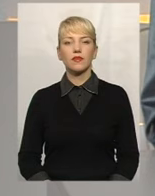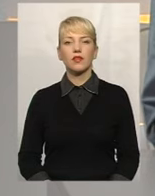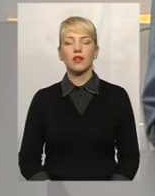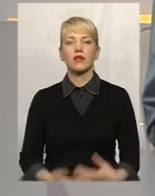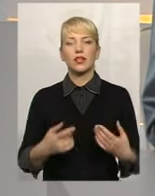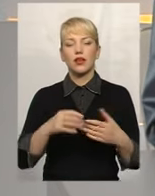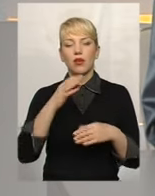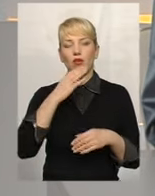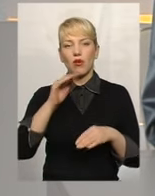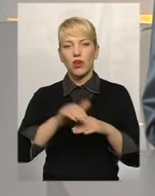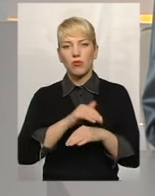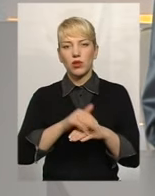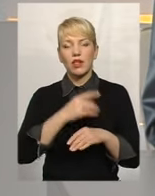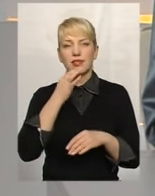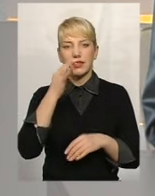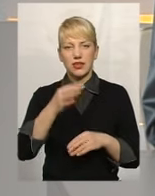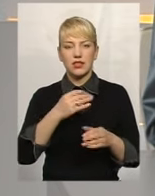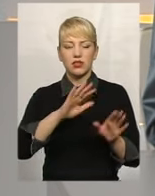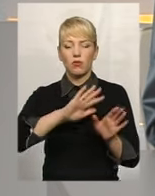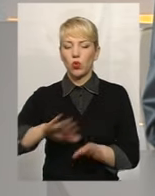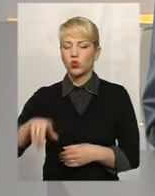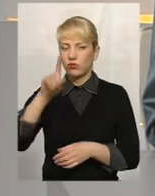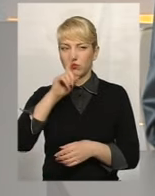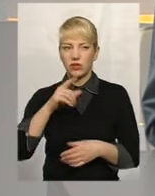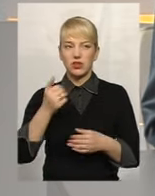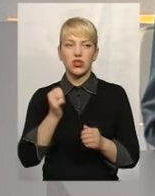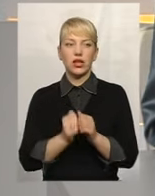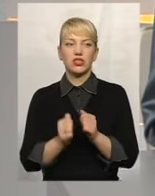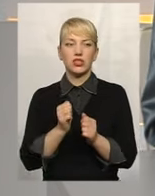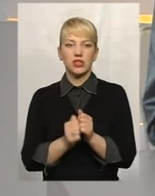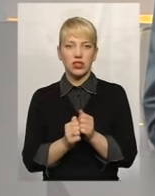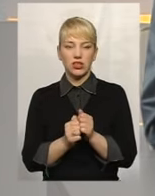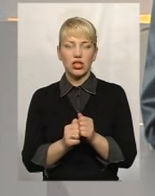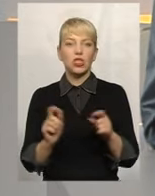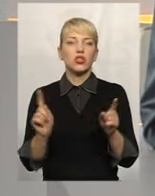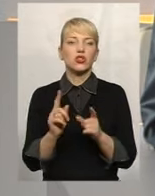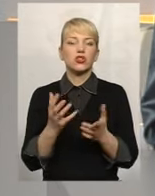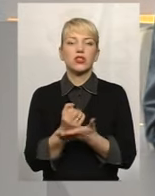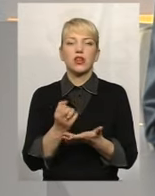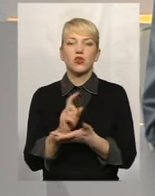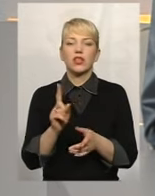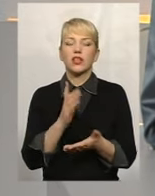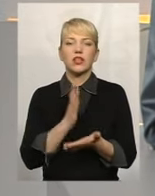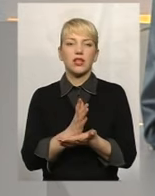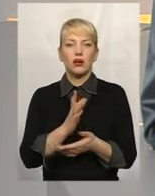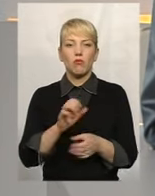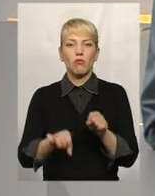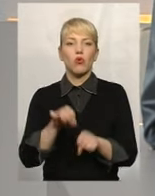пройшов місяць, найчастіше, що знаходити, які порушення?